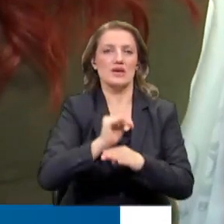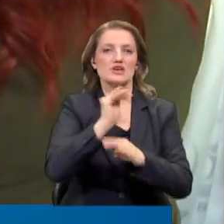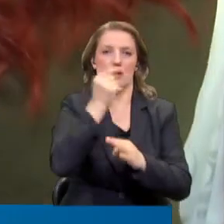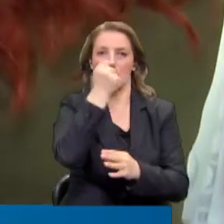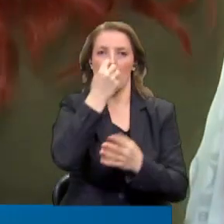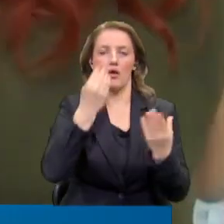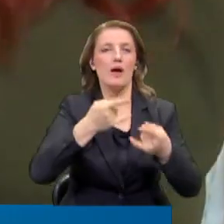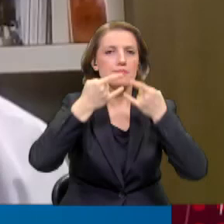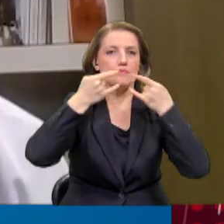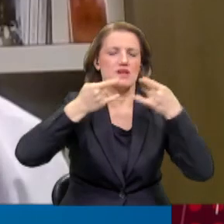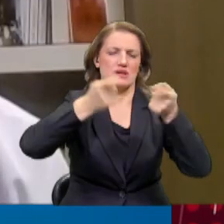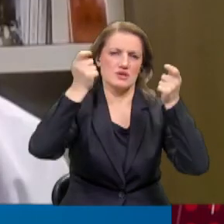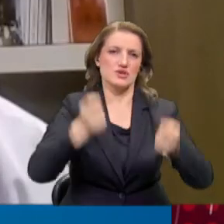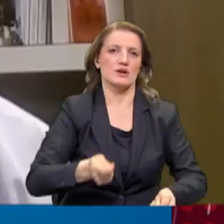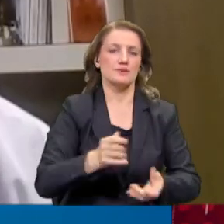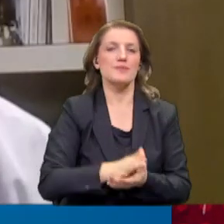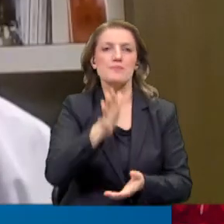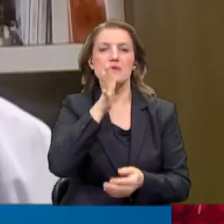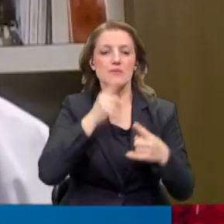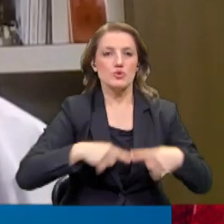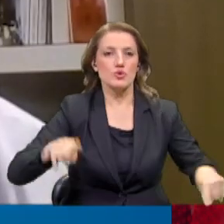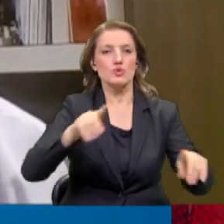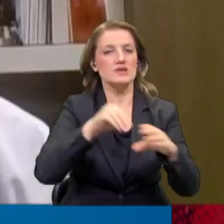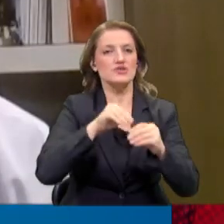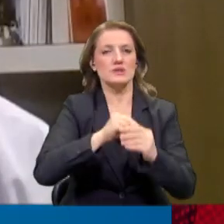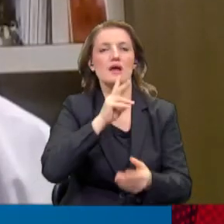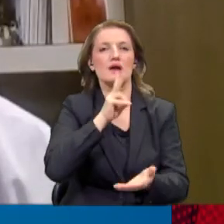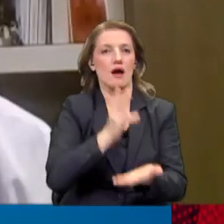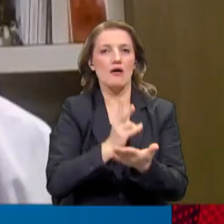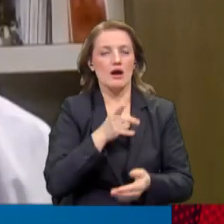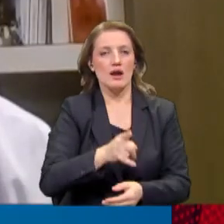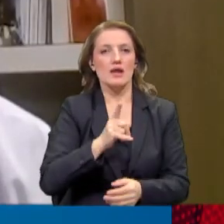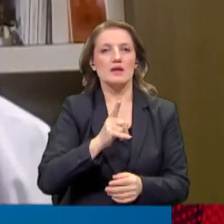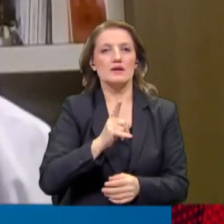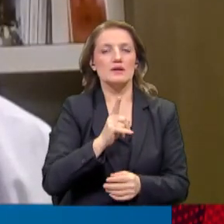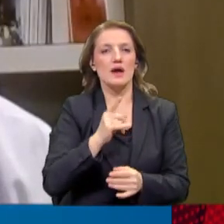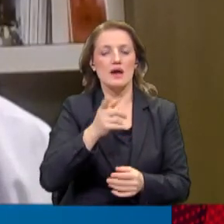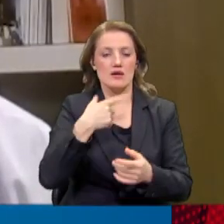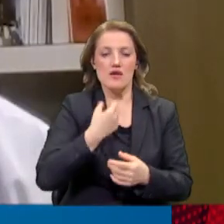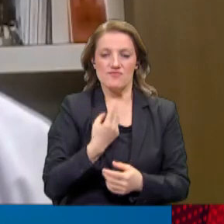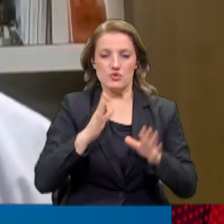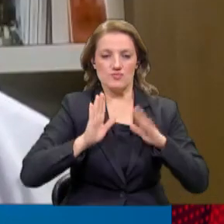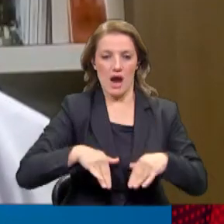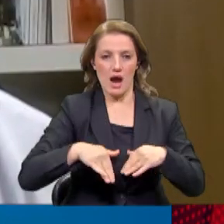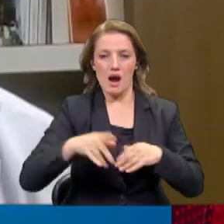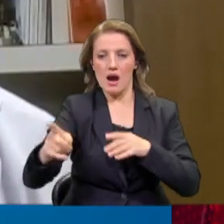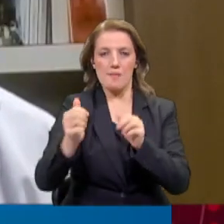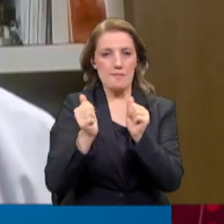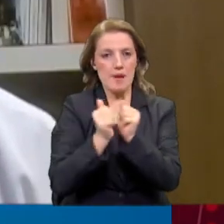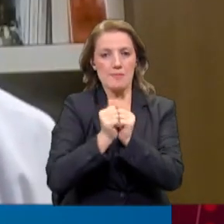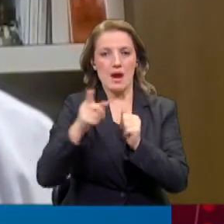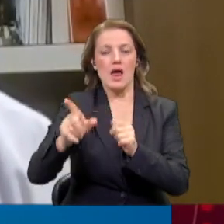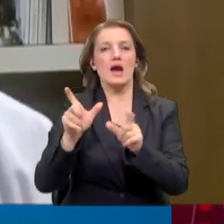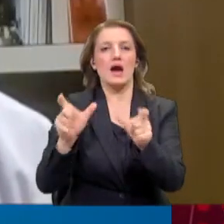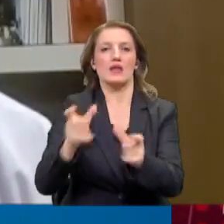Elbette maske şartıyla. En son bilim kurulunda alınan kararlarla temaslı kişiler karantinada olmayacak. Mutlak maske